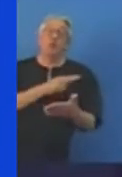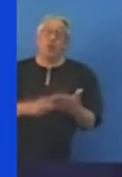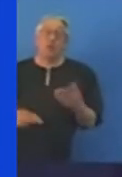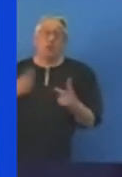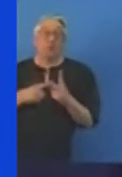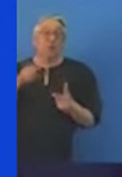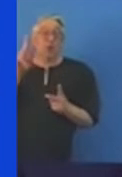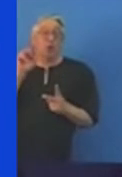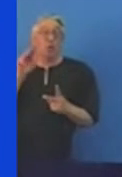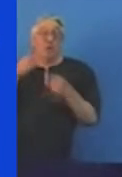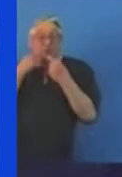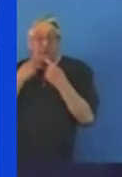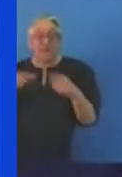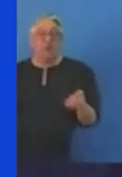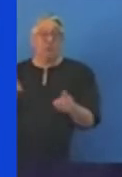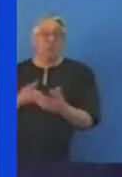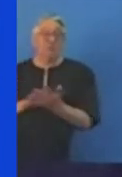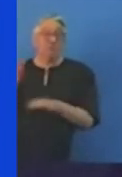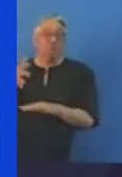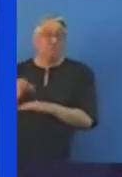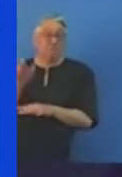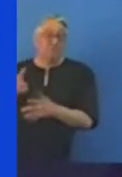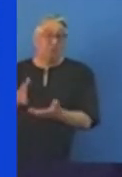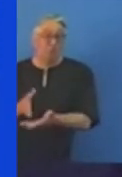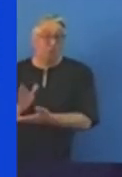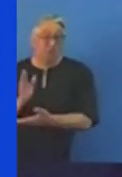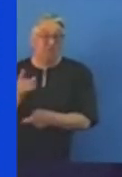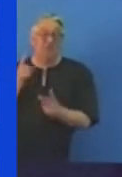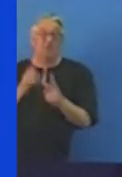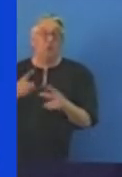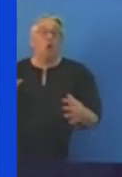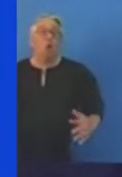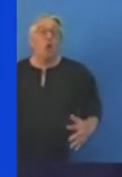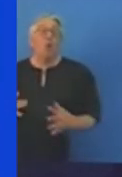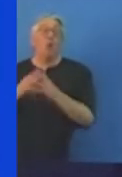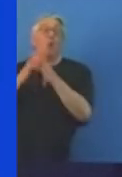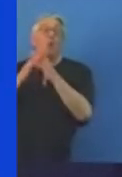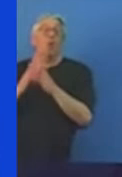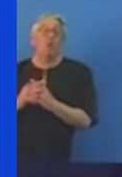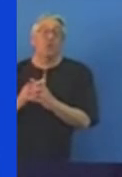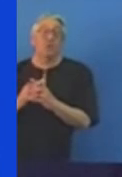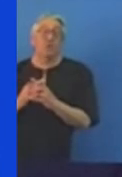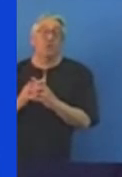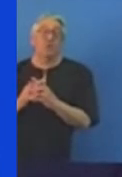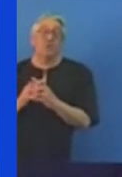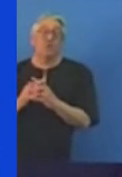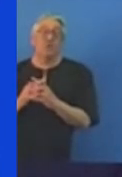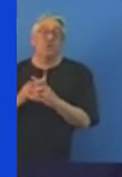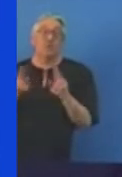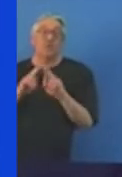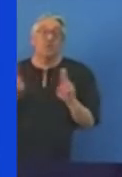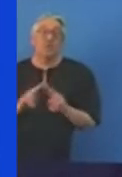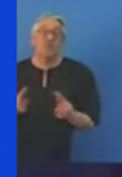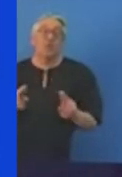autochtones et l'ensemble du corpus relevant du droit international sont le résultat d'un contrat qui engage les États signataires.